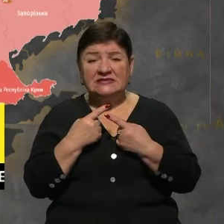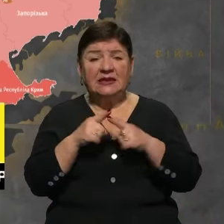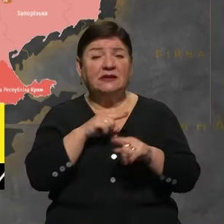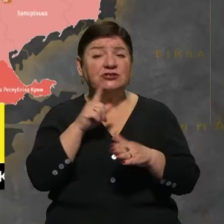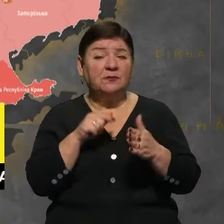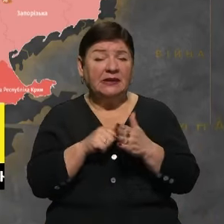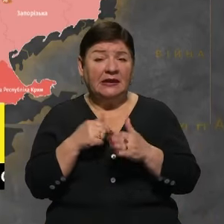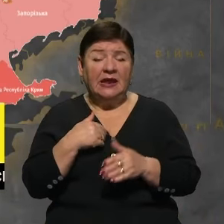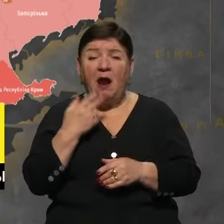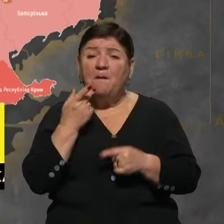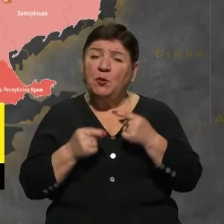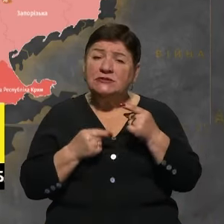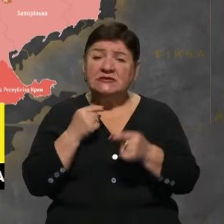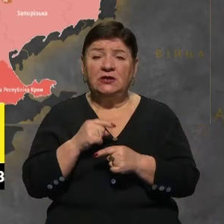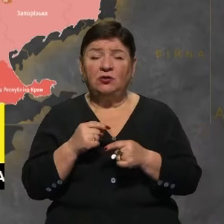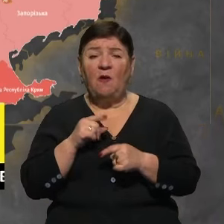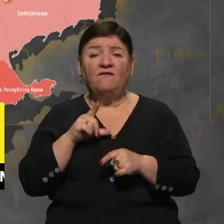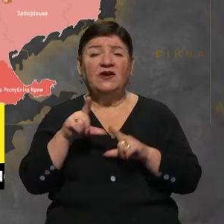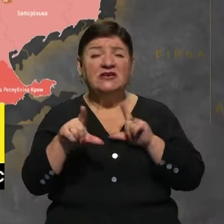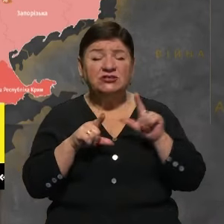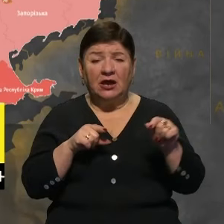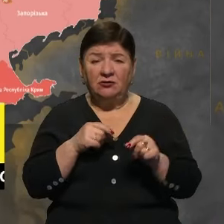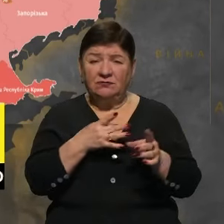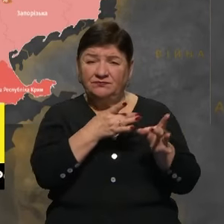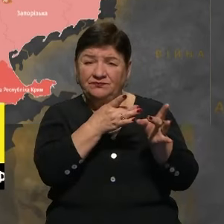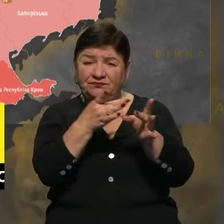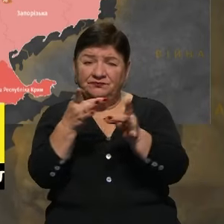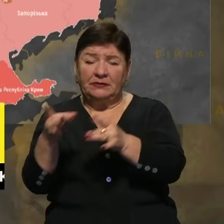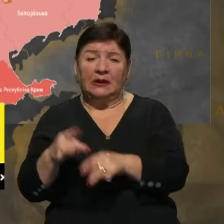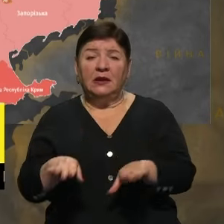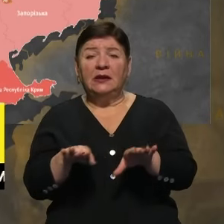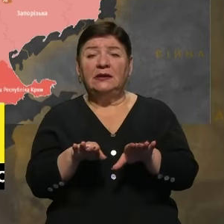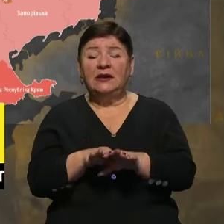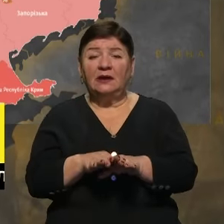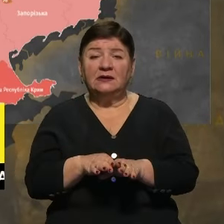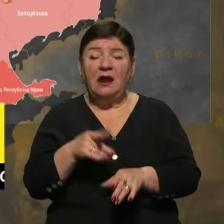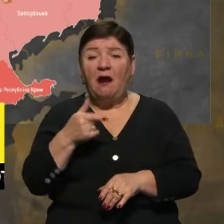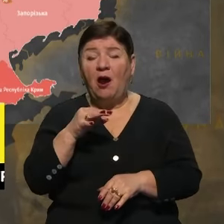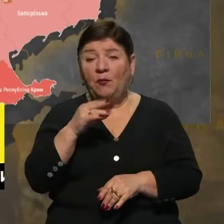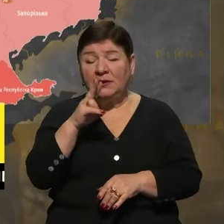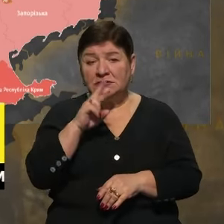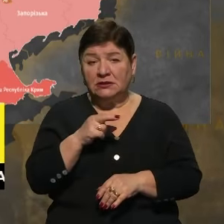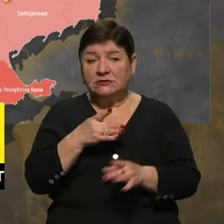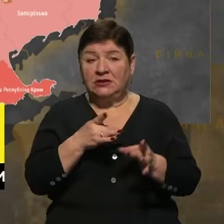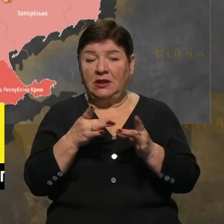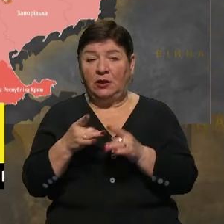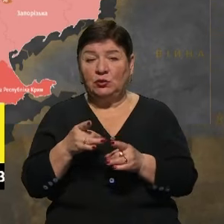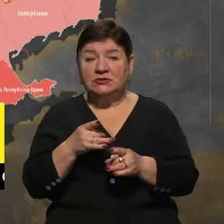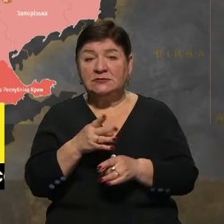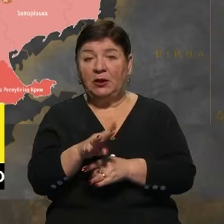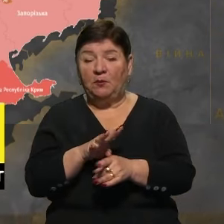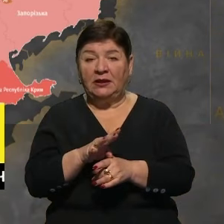я ж кажу, що постійно виїжджають, відпрацюють, обстрілюють. На так, зазвичай, з гаубіць, самоходах стріляють, з мінометів